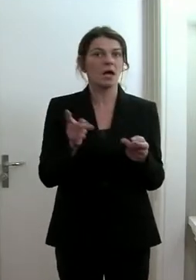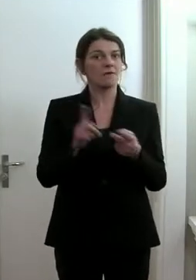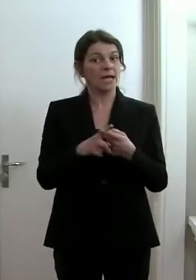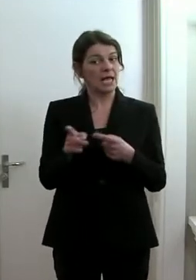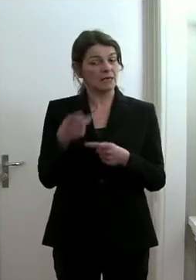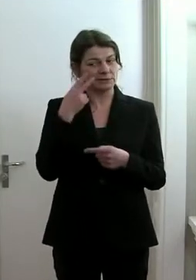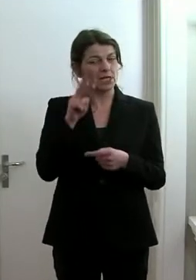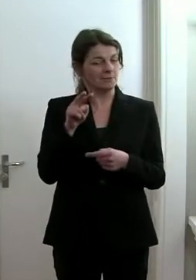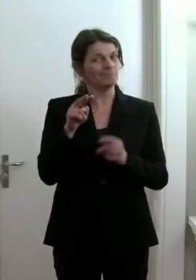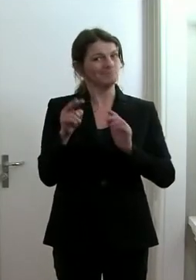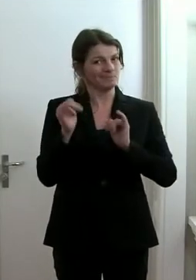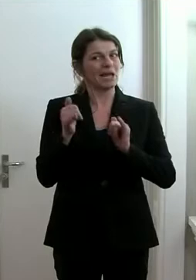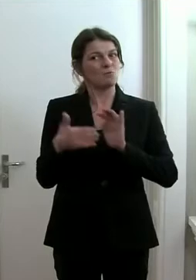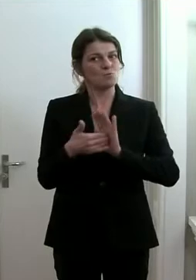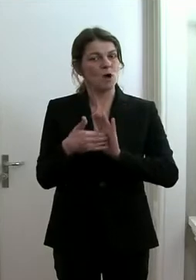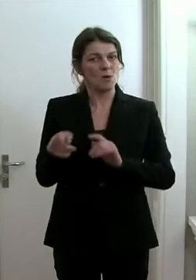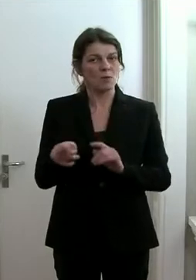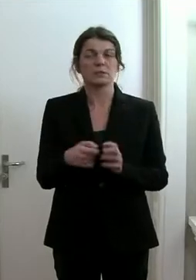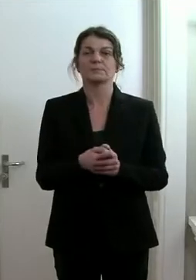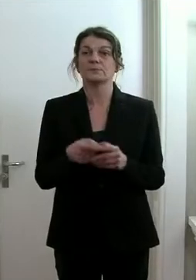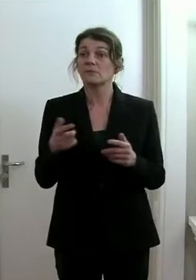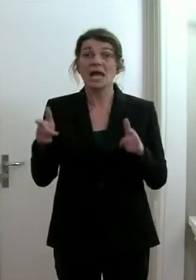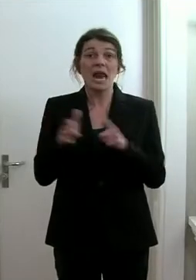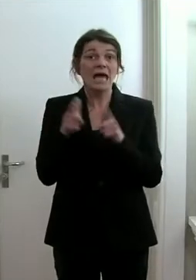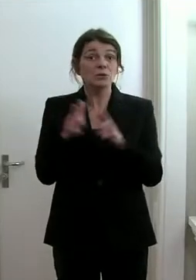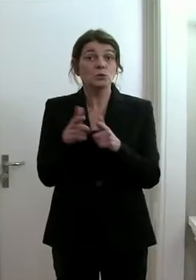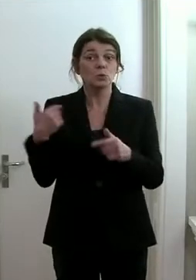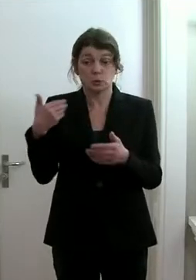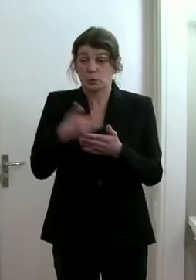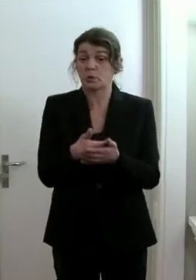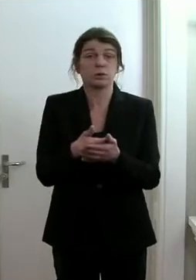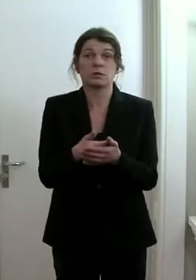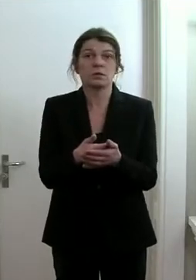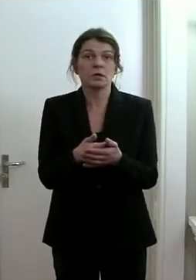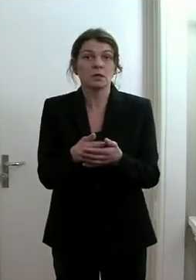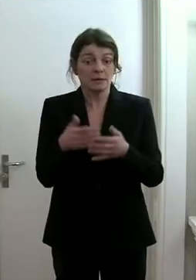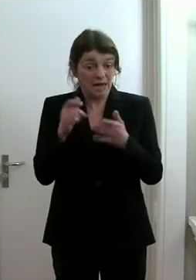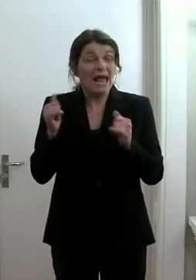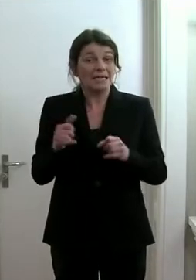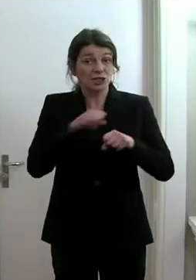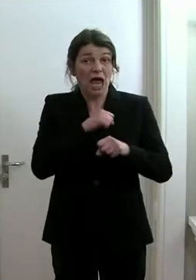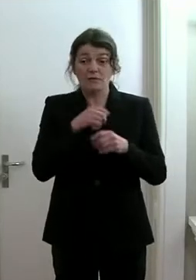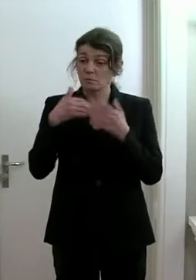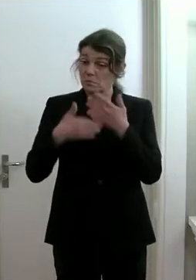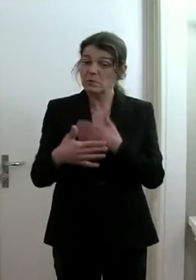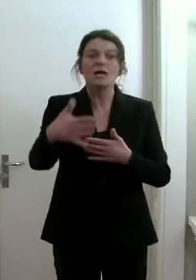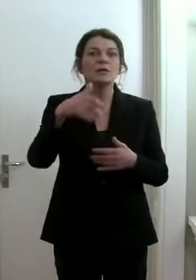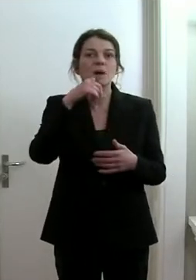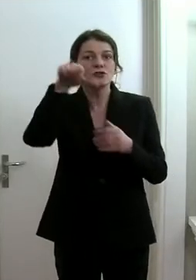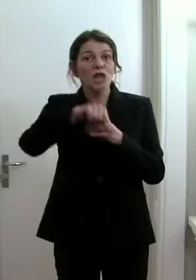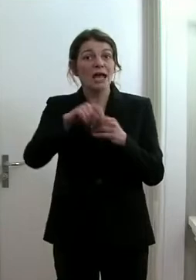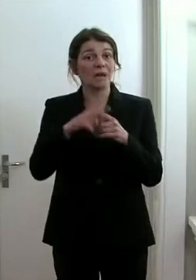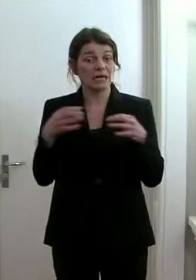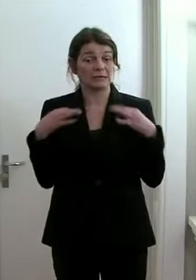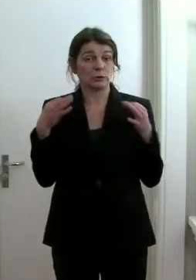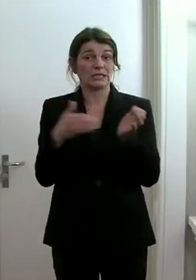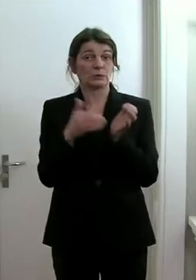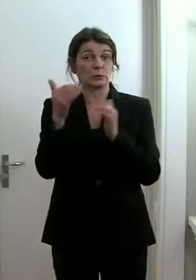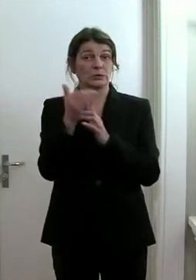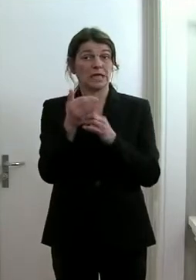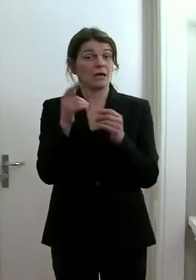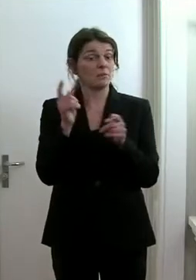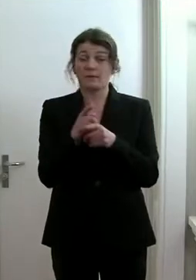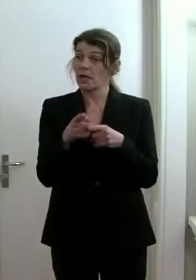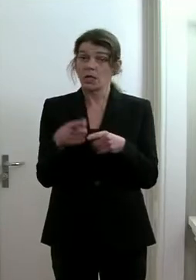das nötig sein sollte. Alle diese Leistungen sind natürlich dann schlechter, wenn das Gesundheitswesen an den Rand seiner